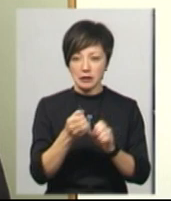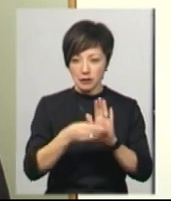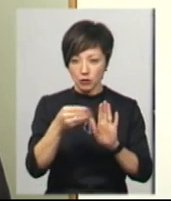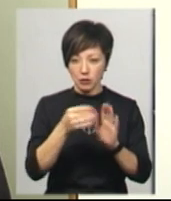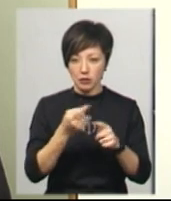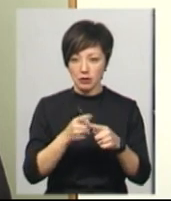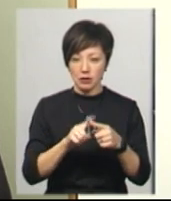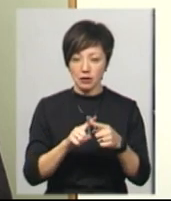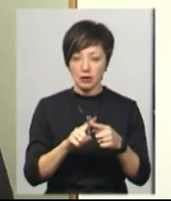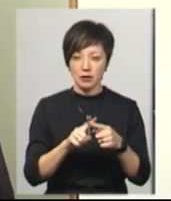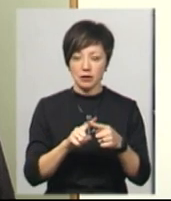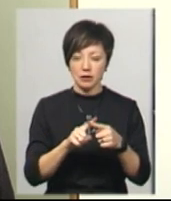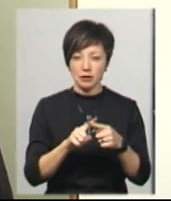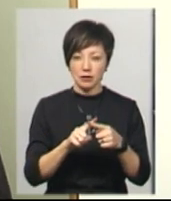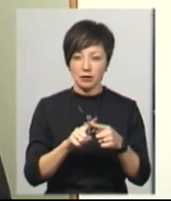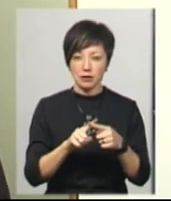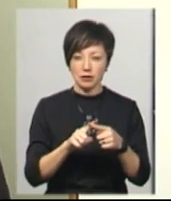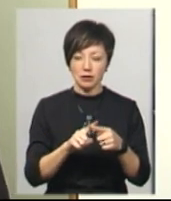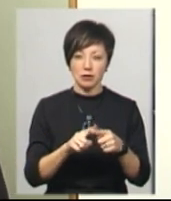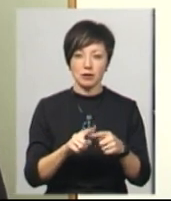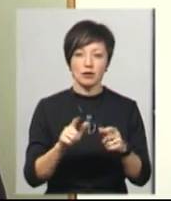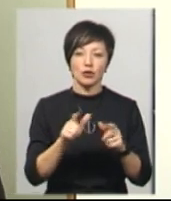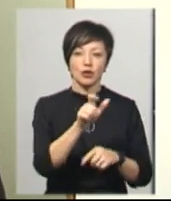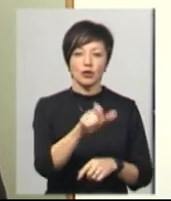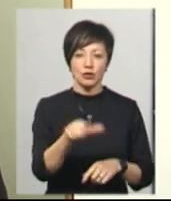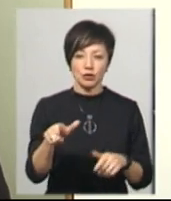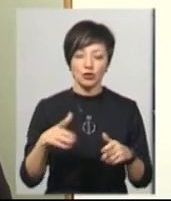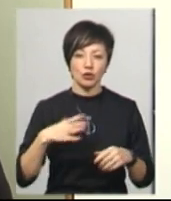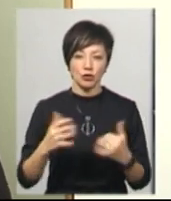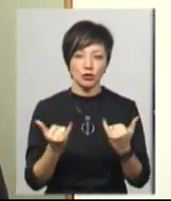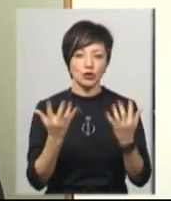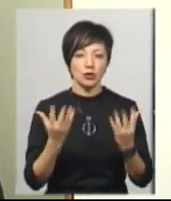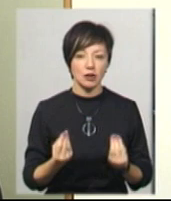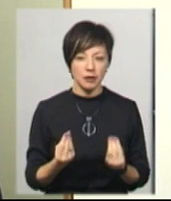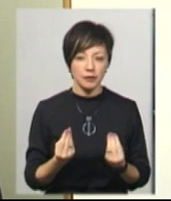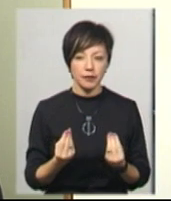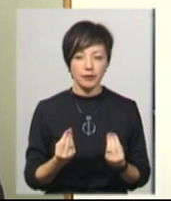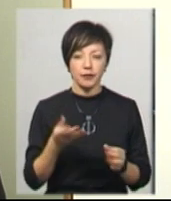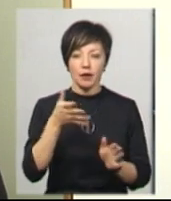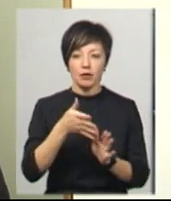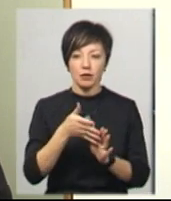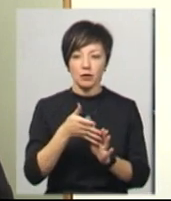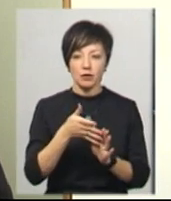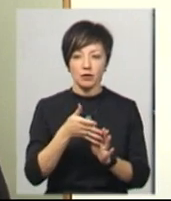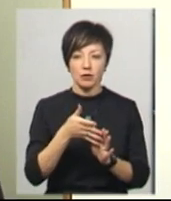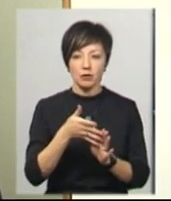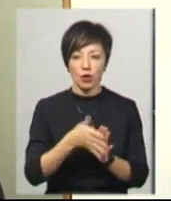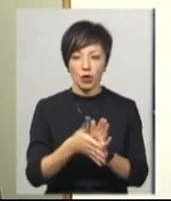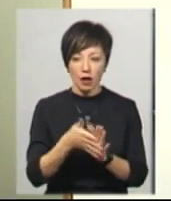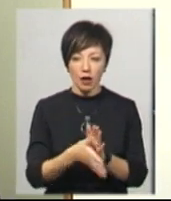мешканцями дочекалися з сьогоднішнього дня, що протікання усунти, і